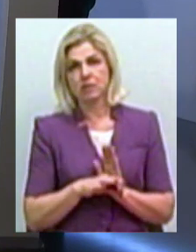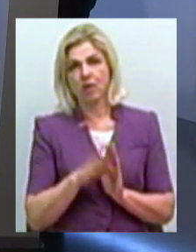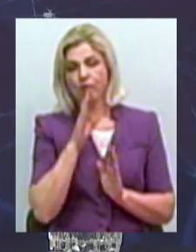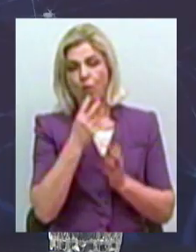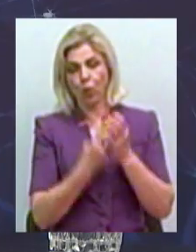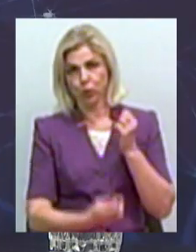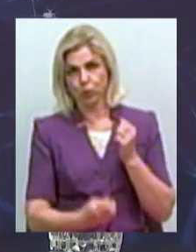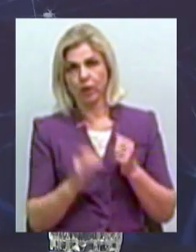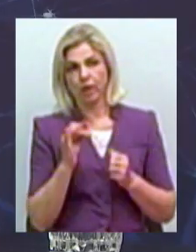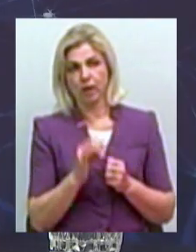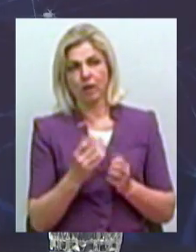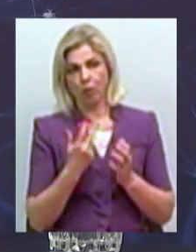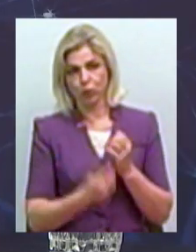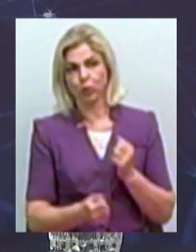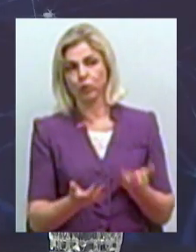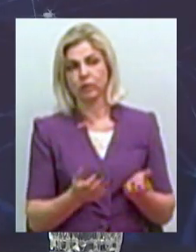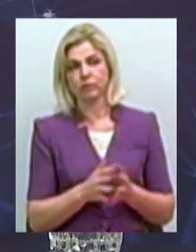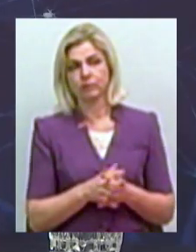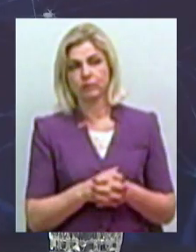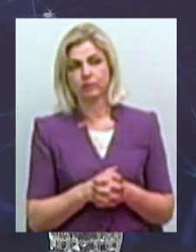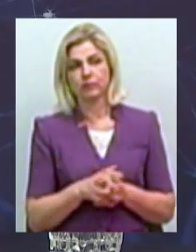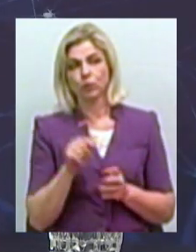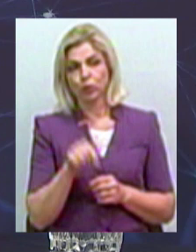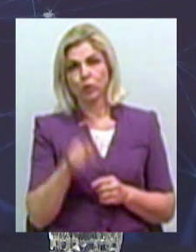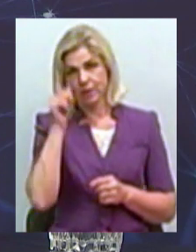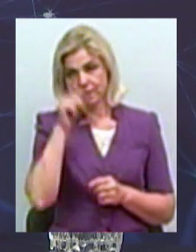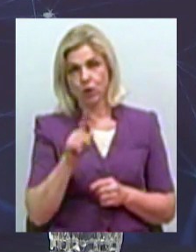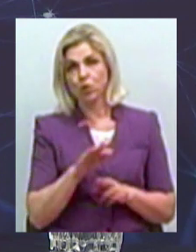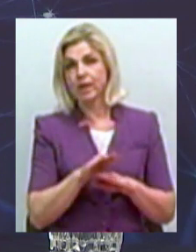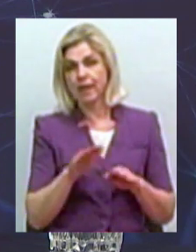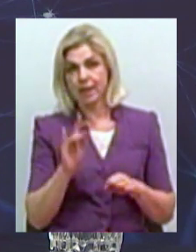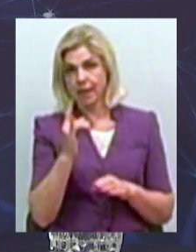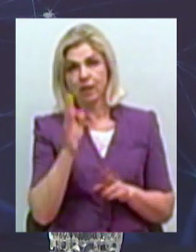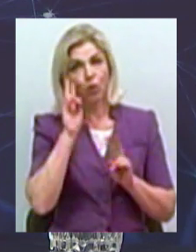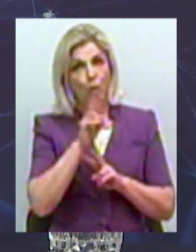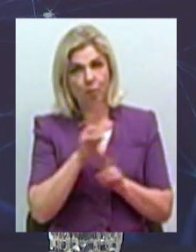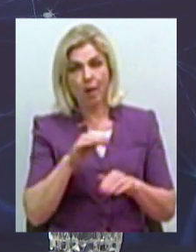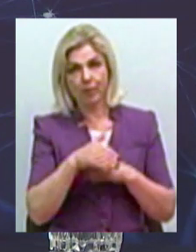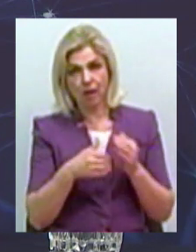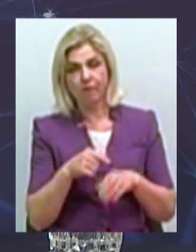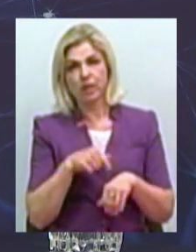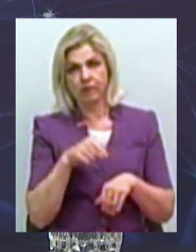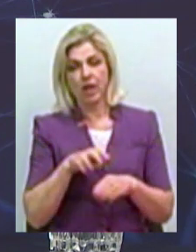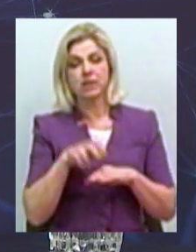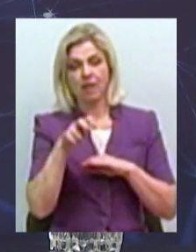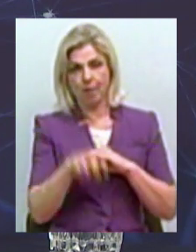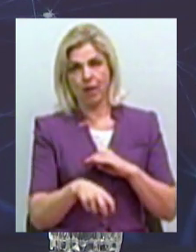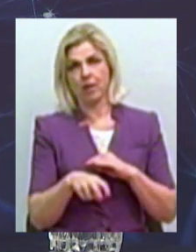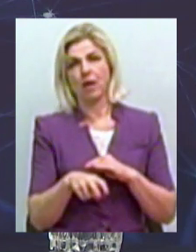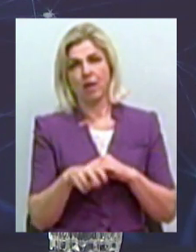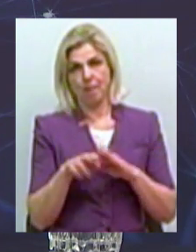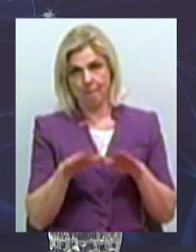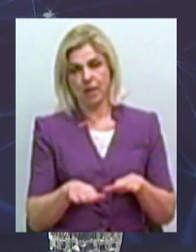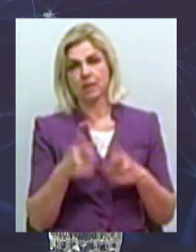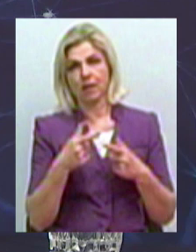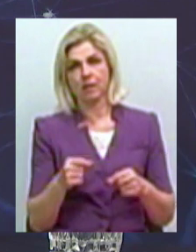воду і потонула. Тобто тут, знаючи, що дитина не вміє плавати свідомо і десь стрибає в місті, де